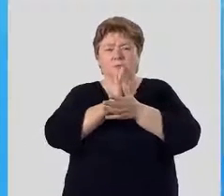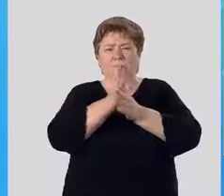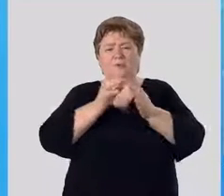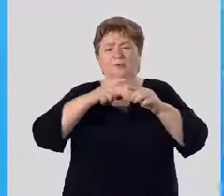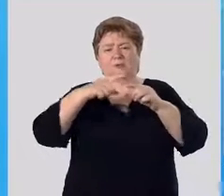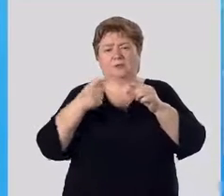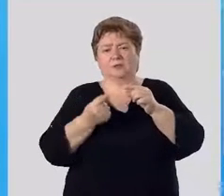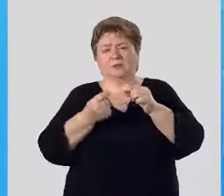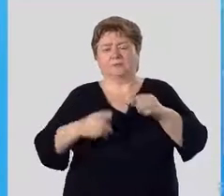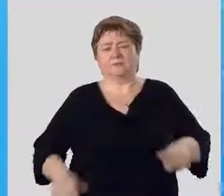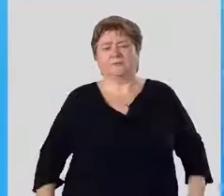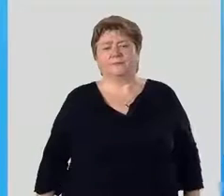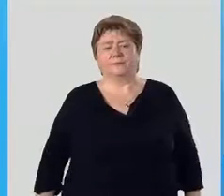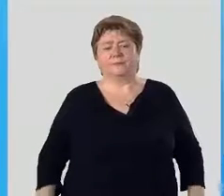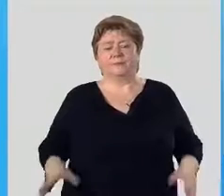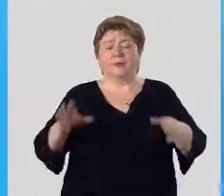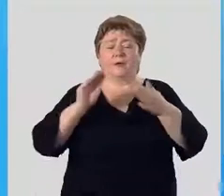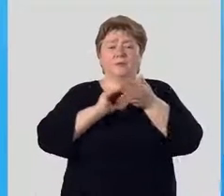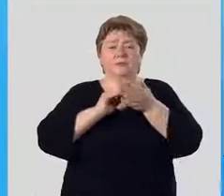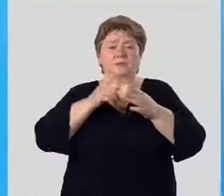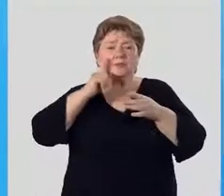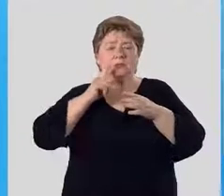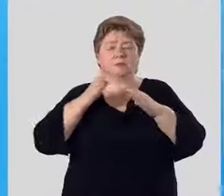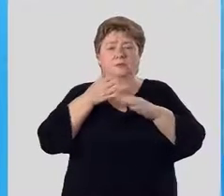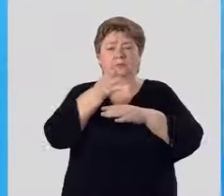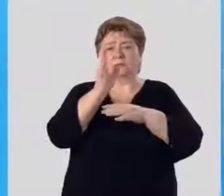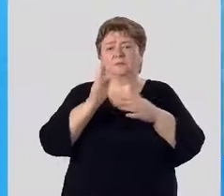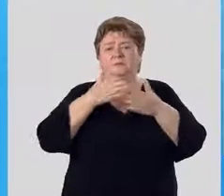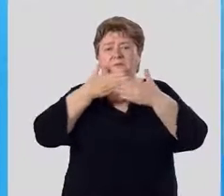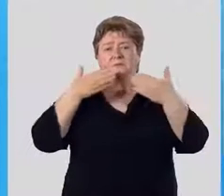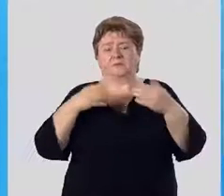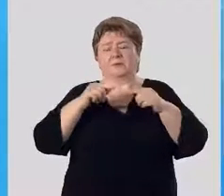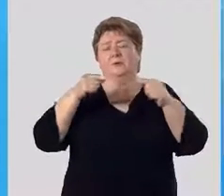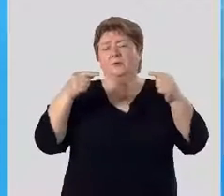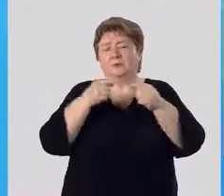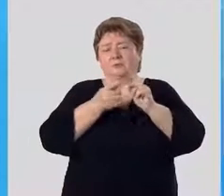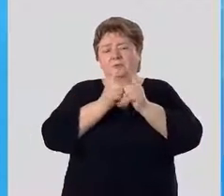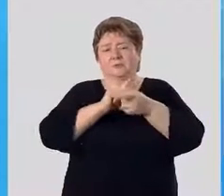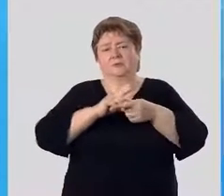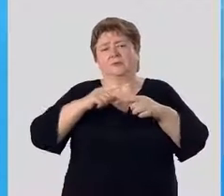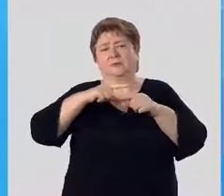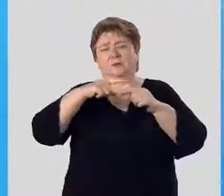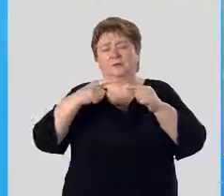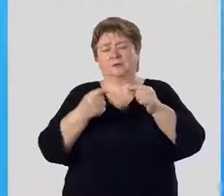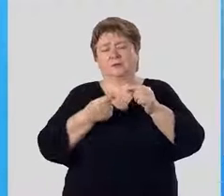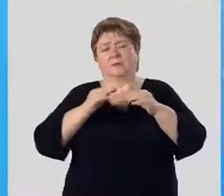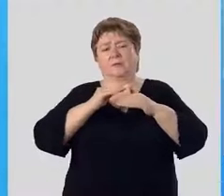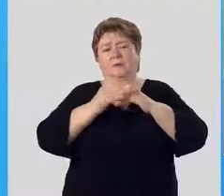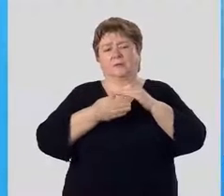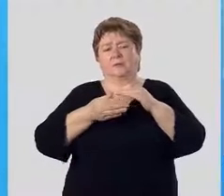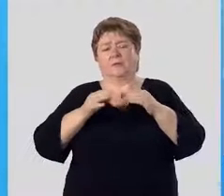листовых пластинок. Вечно зеленые деревья не имеют четкой смены лиственного покрова.